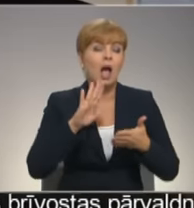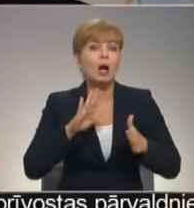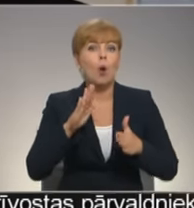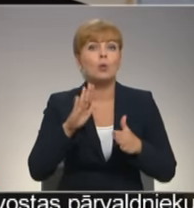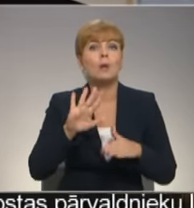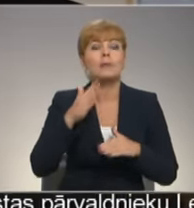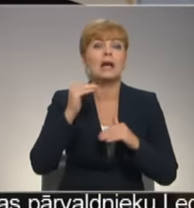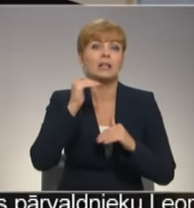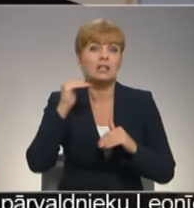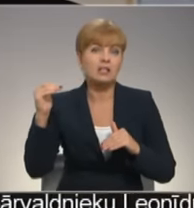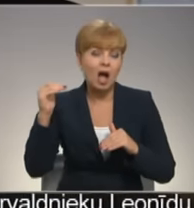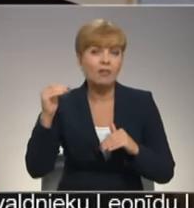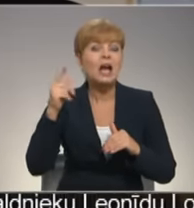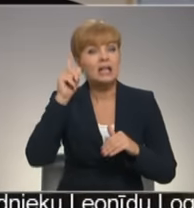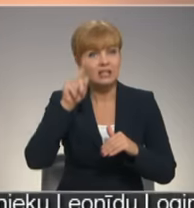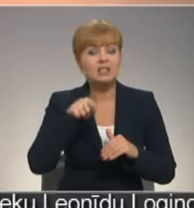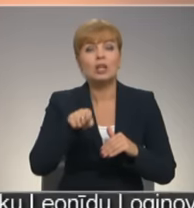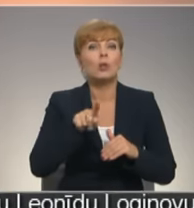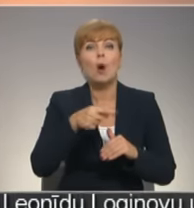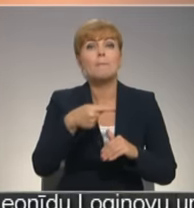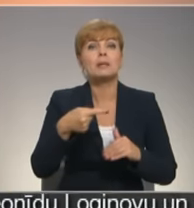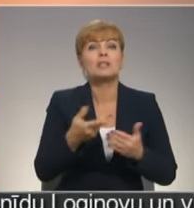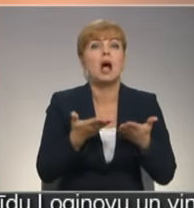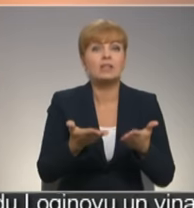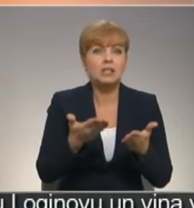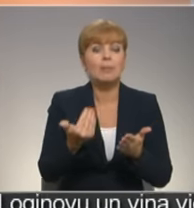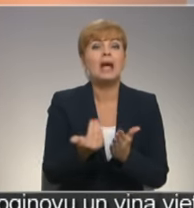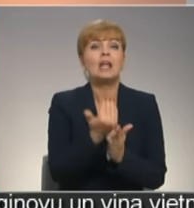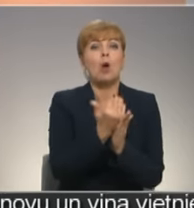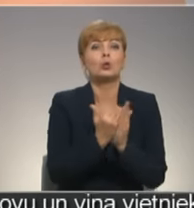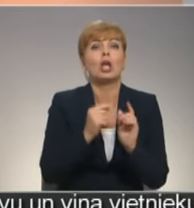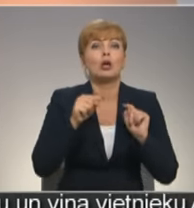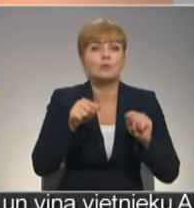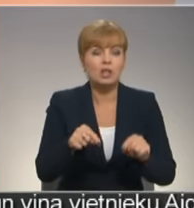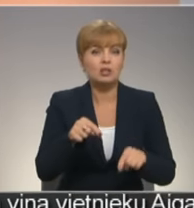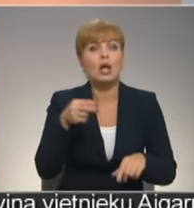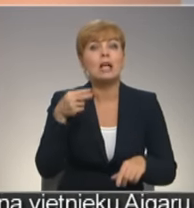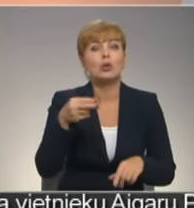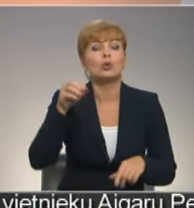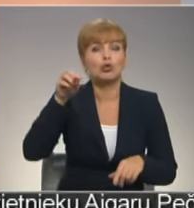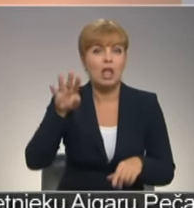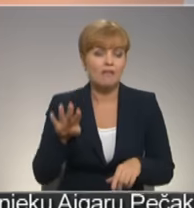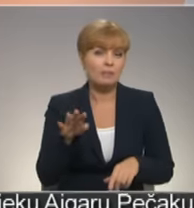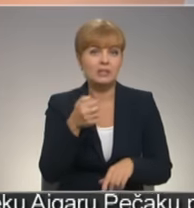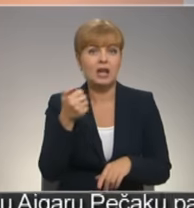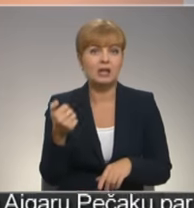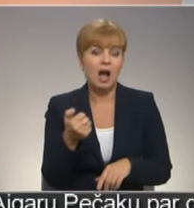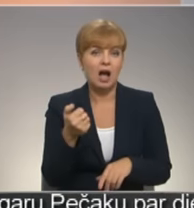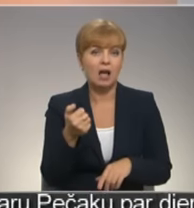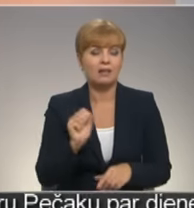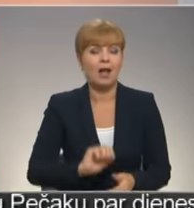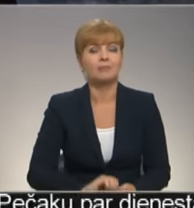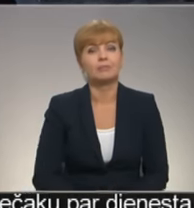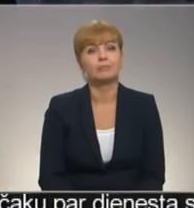zina, ko pirmā stāvā cep. Jaunais likums stasies spēkā 2019. gadā. Diena Haduļina,